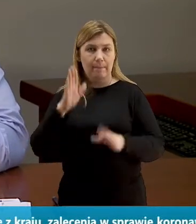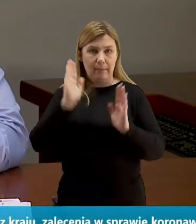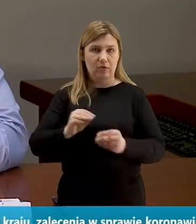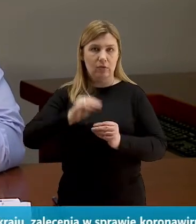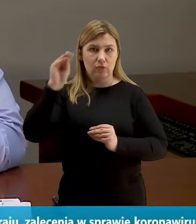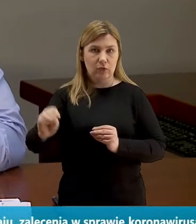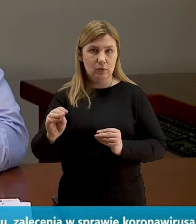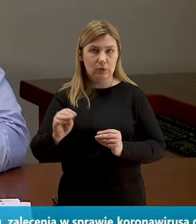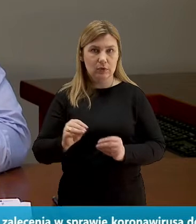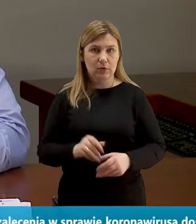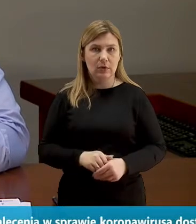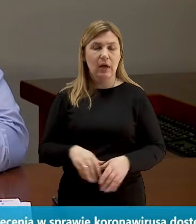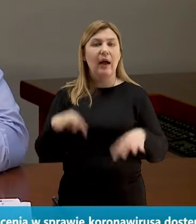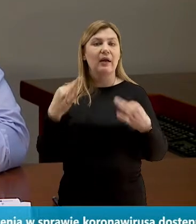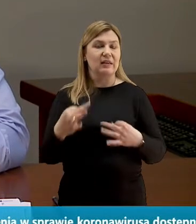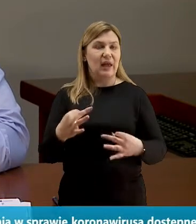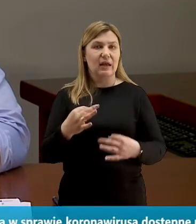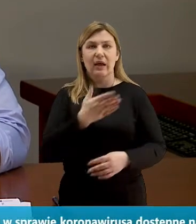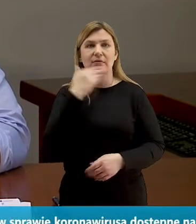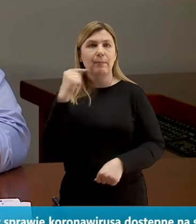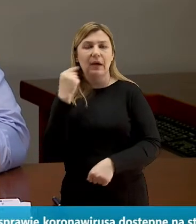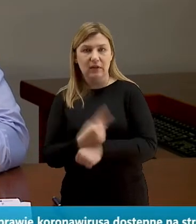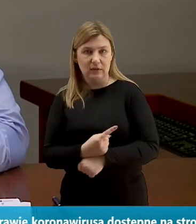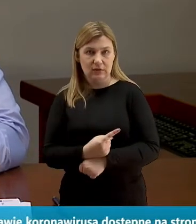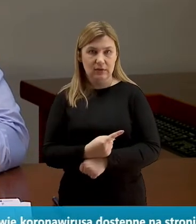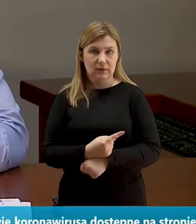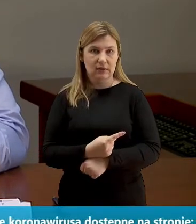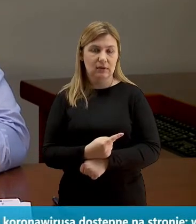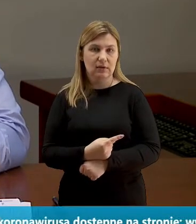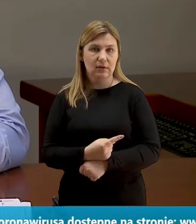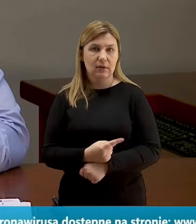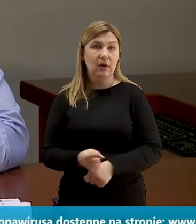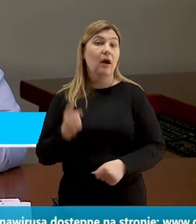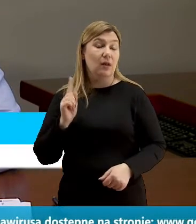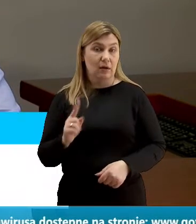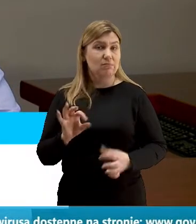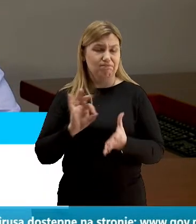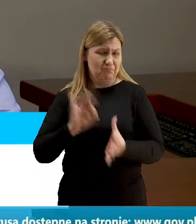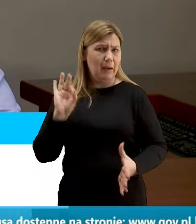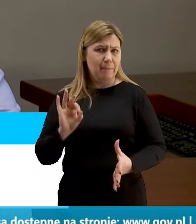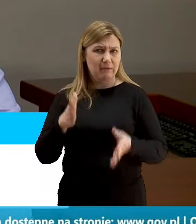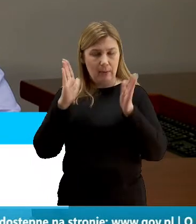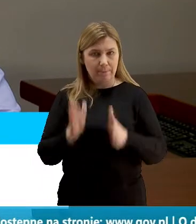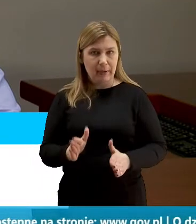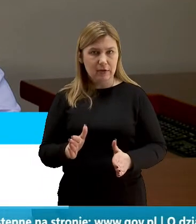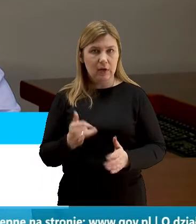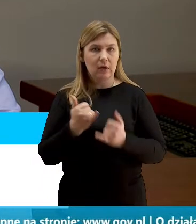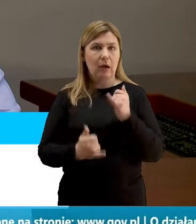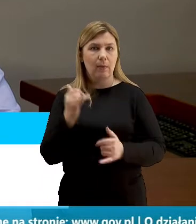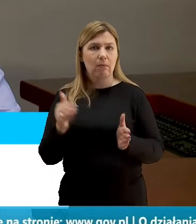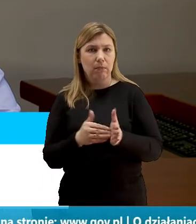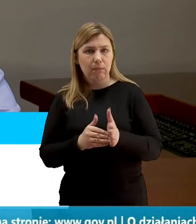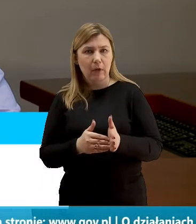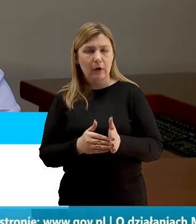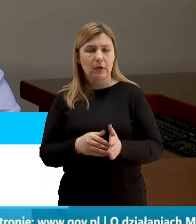W tej chwili nie ma takiej decyzji, ale na pewno będą, jeśli będzie taka potrzeba, te